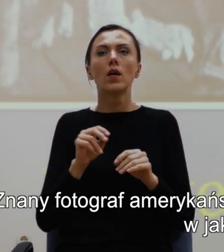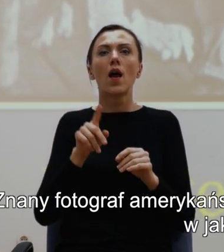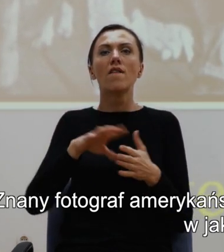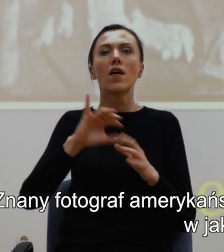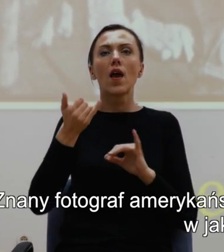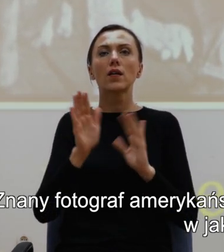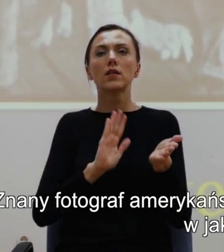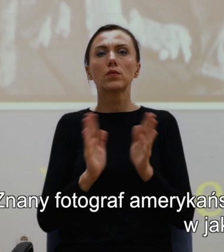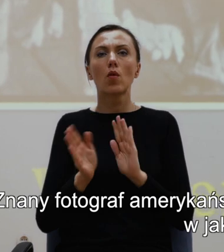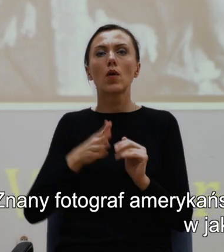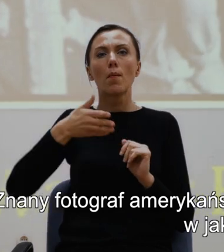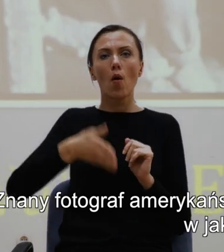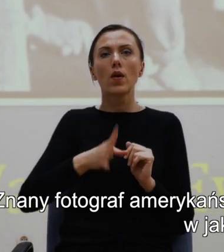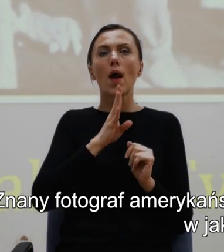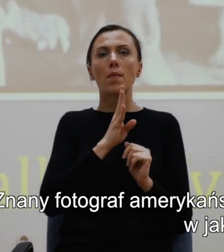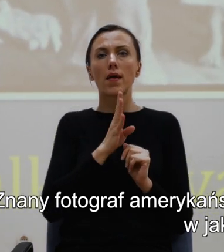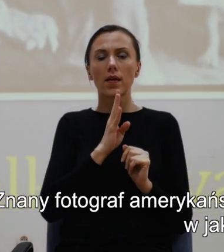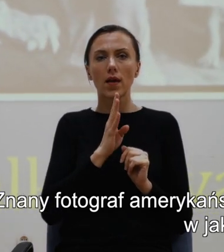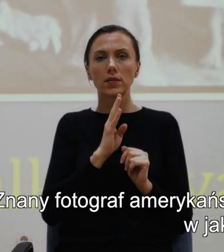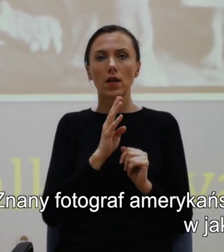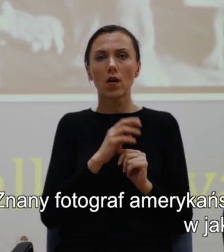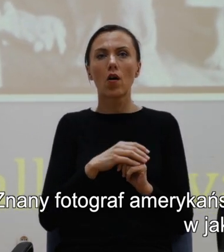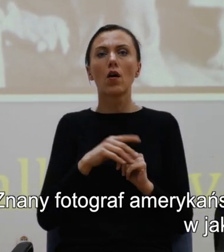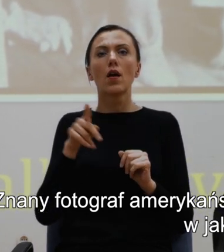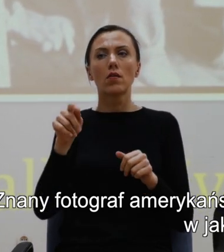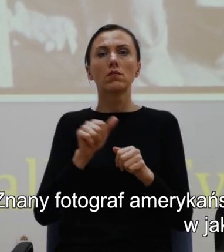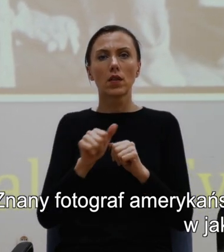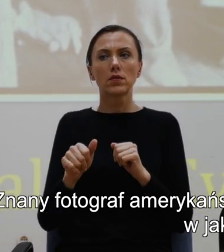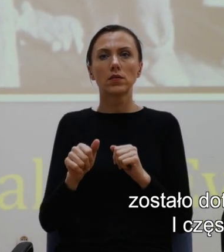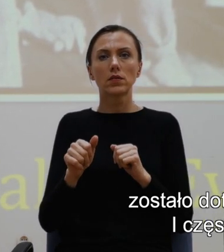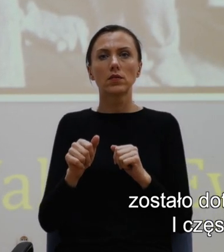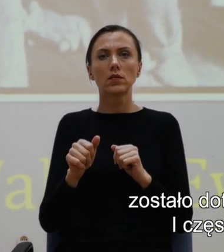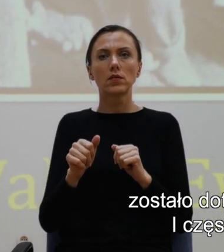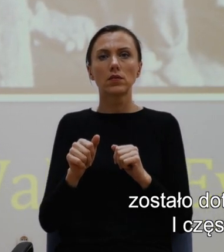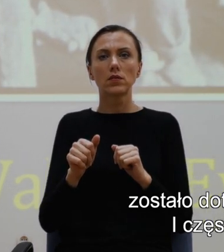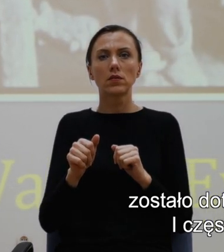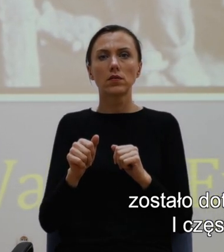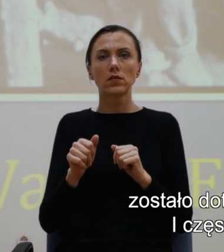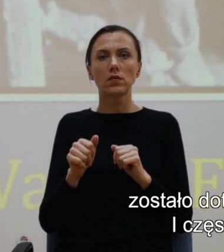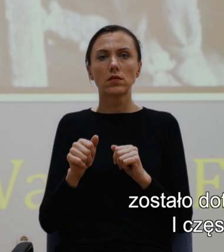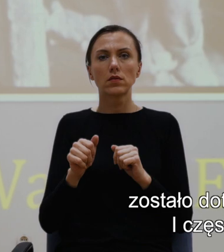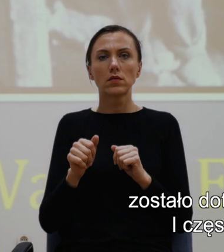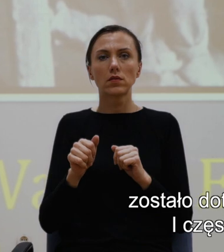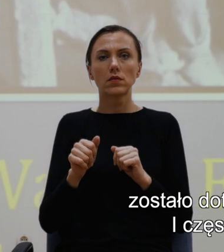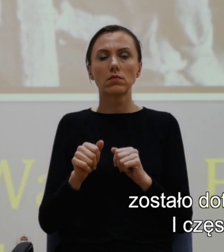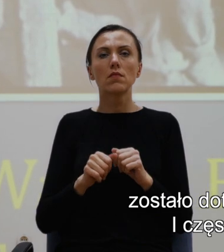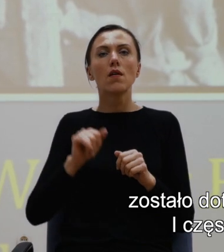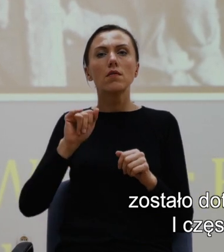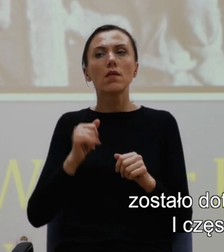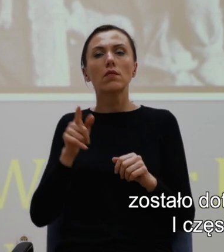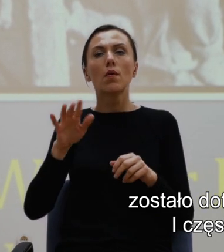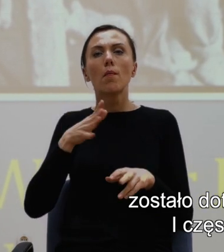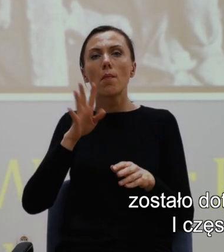sposób południe amerykańskie zostało dotknięte przez